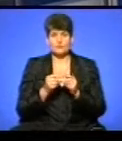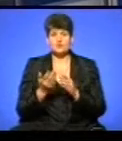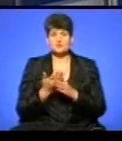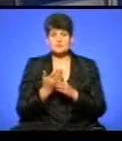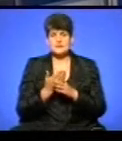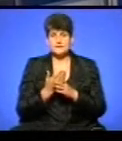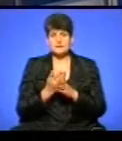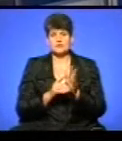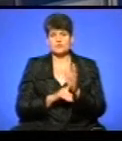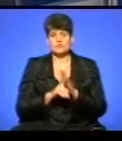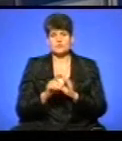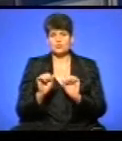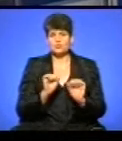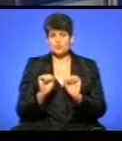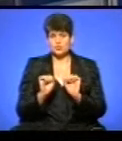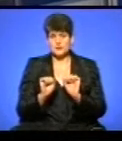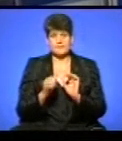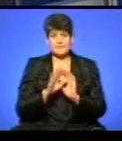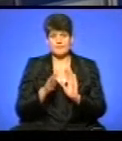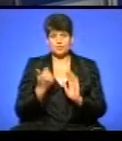які запровадив уряд. Ото ж не пропустіть.